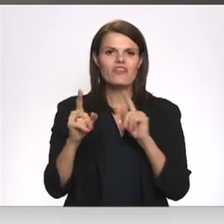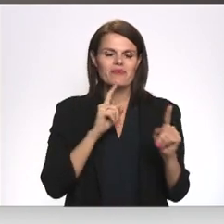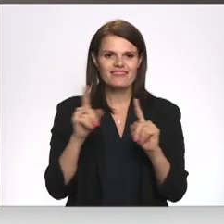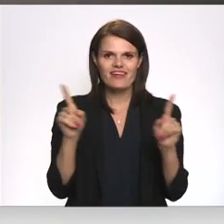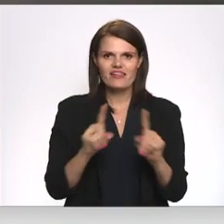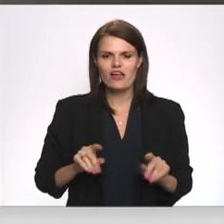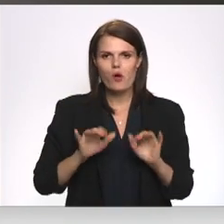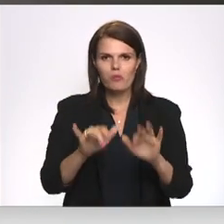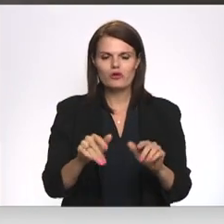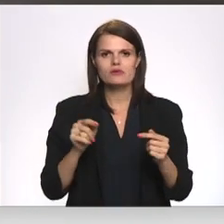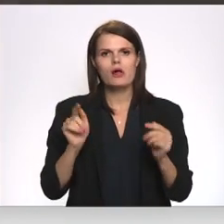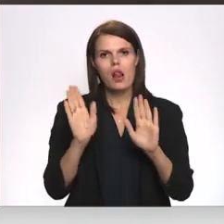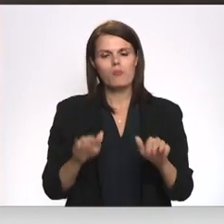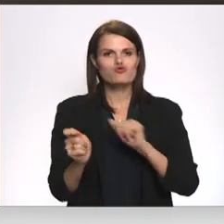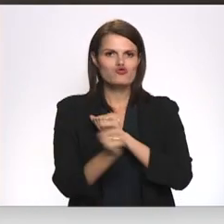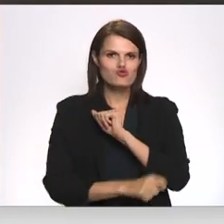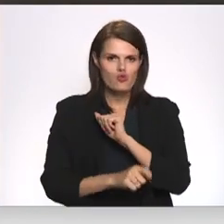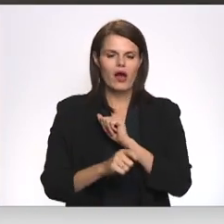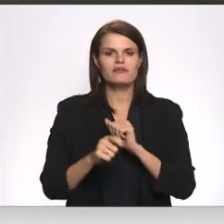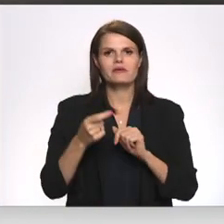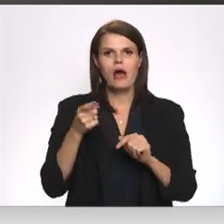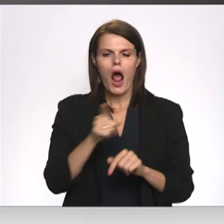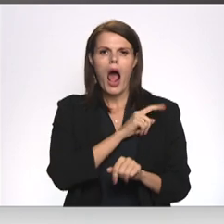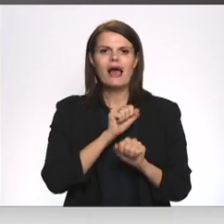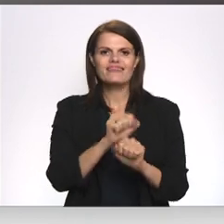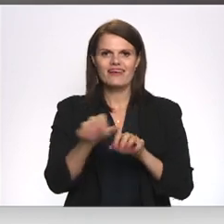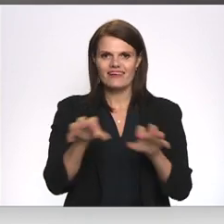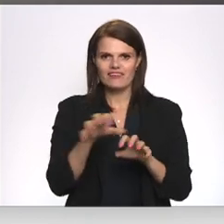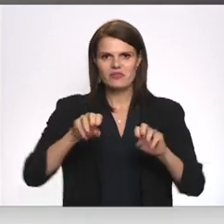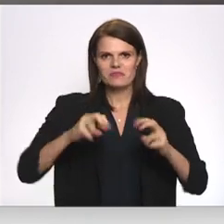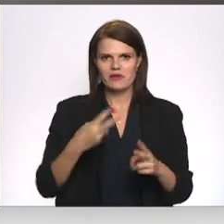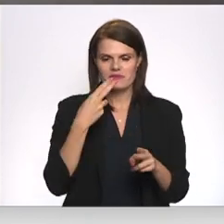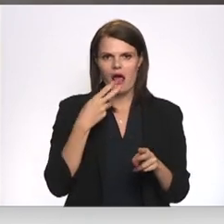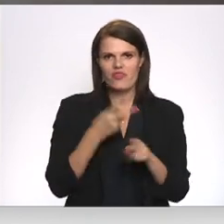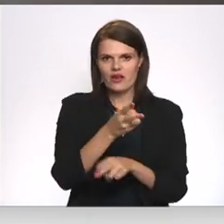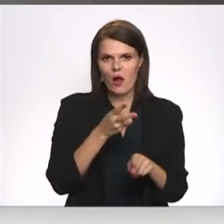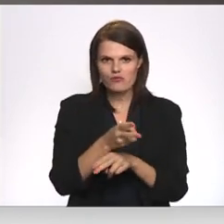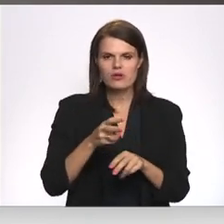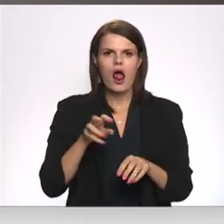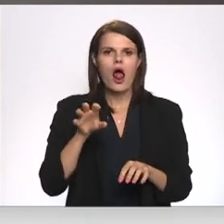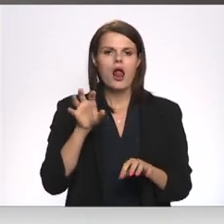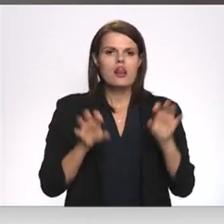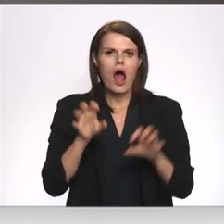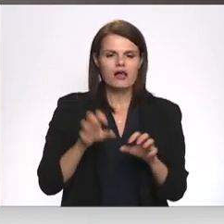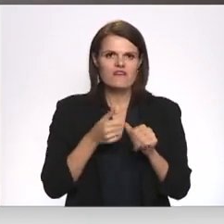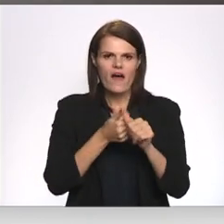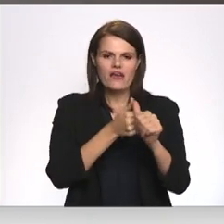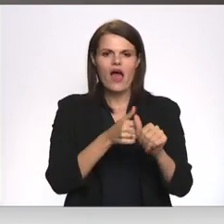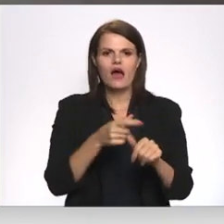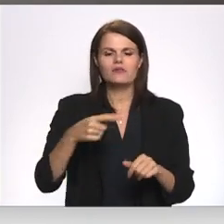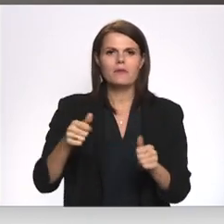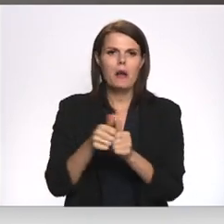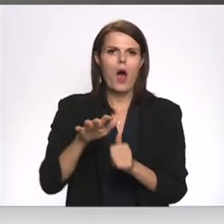lietvedības soda piemērošanai par aizsargājumas sugas dzīvnieka apzinātu traucēšanu. Lācēns vajāts Lubāna mitrāja tuvumā augusta